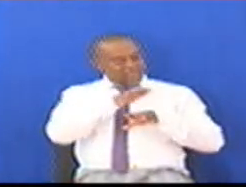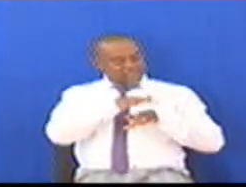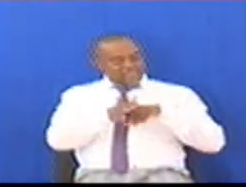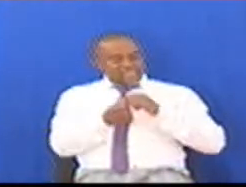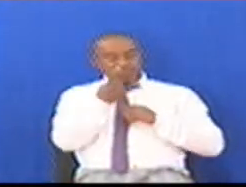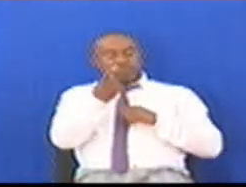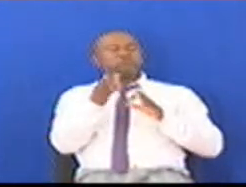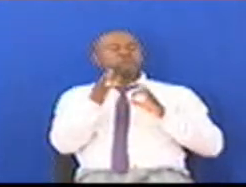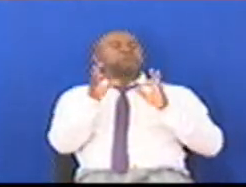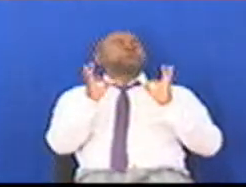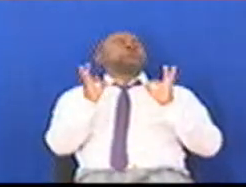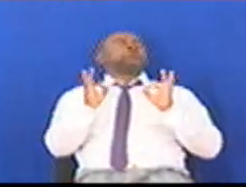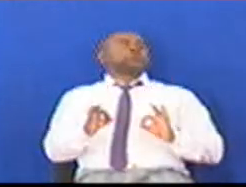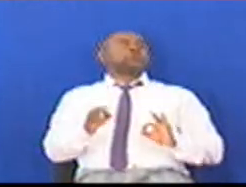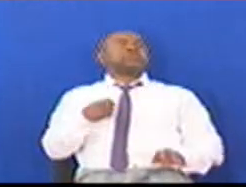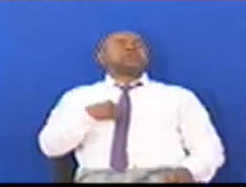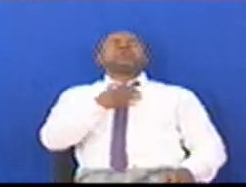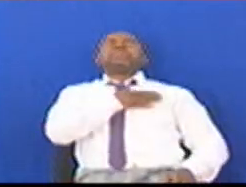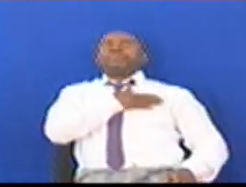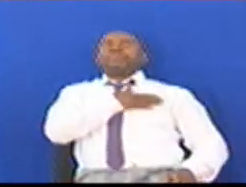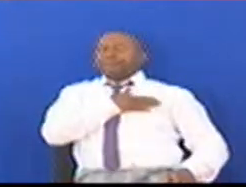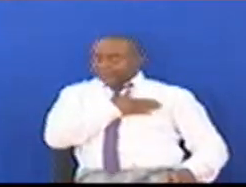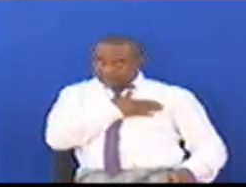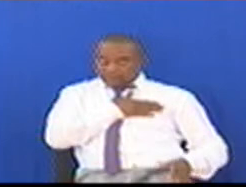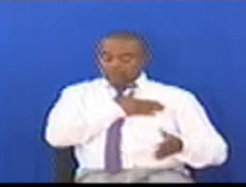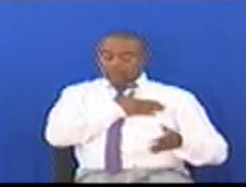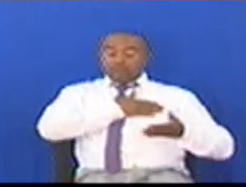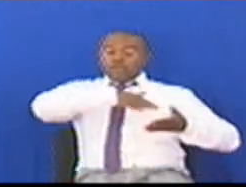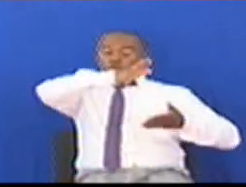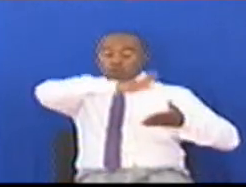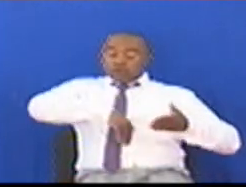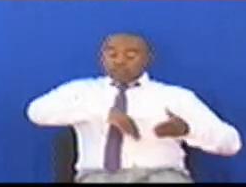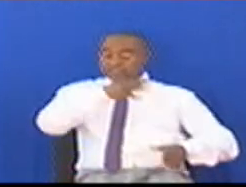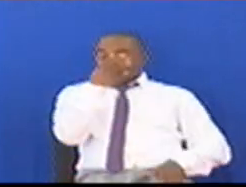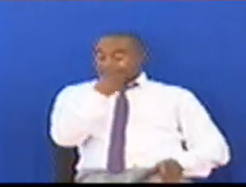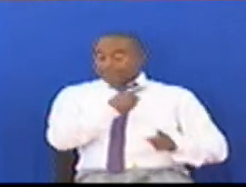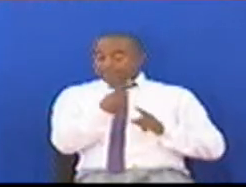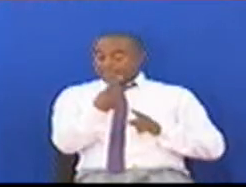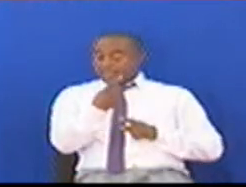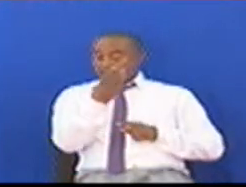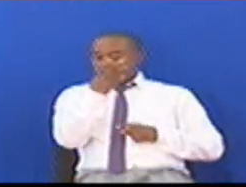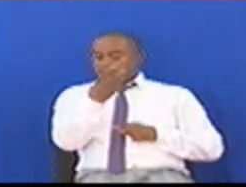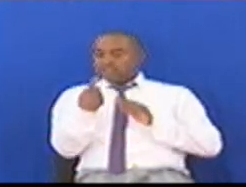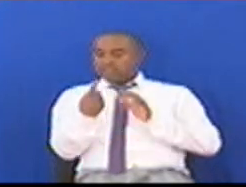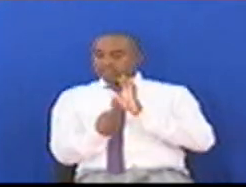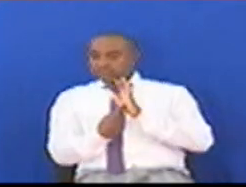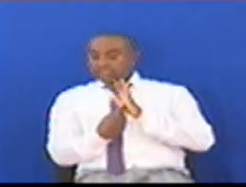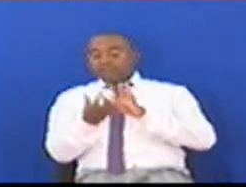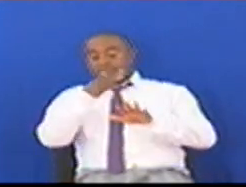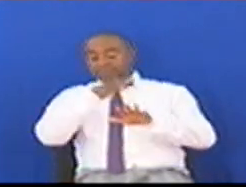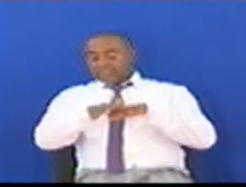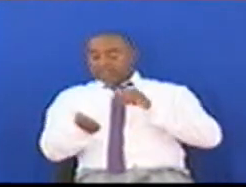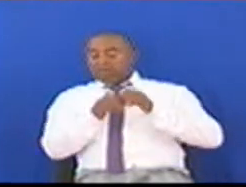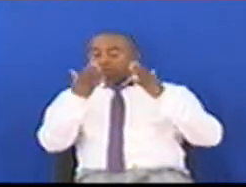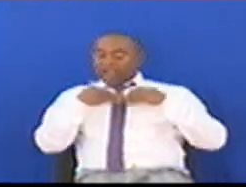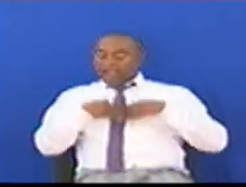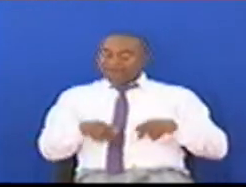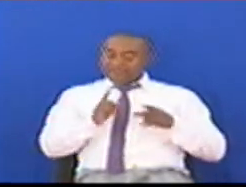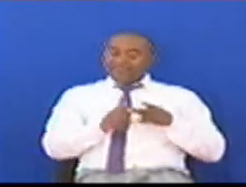Kwenye Olo Kukasa Warbaini Na Sita Mwishmua Nakuwa Mwishmua Nakuwa Mwishmua Afya Mwishmua